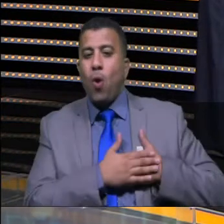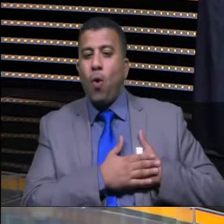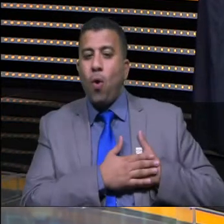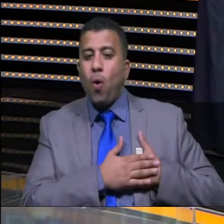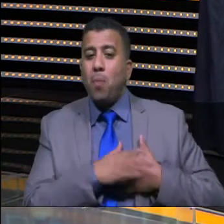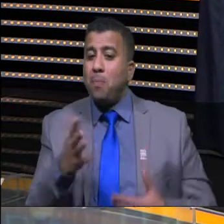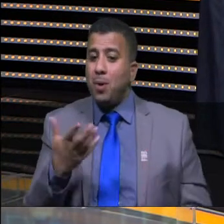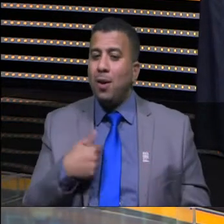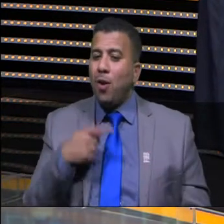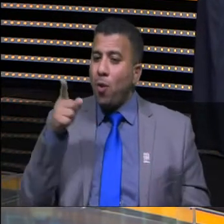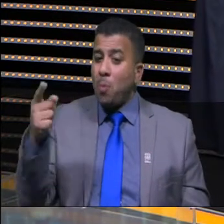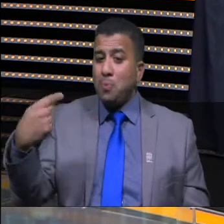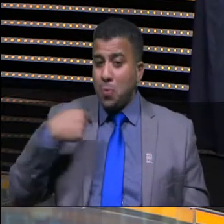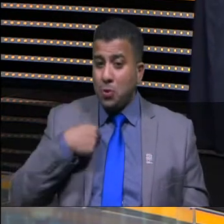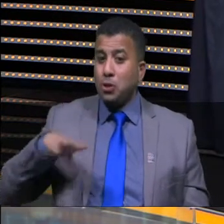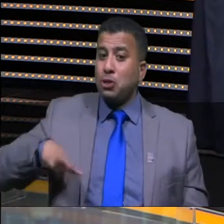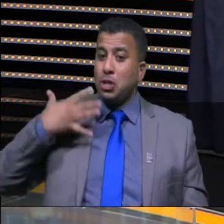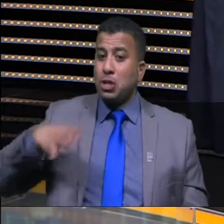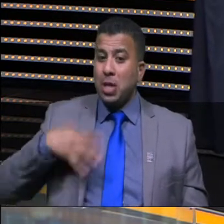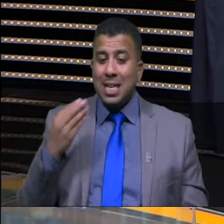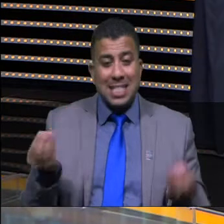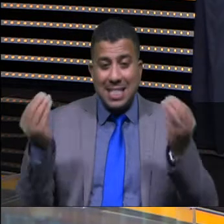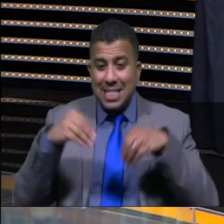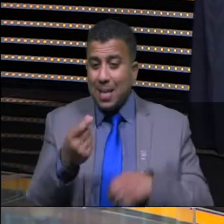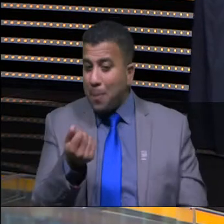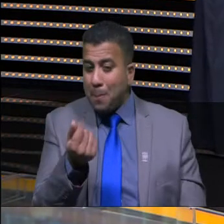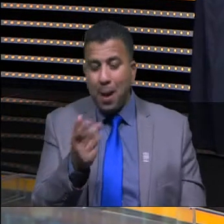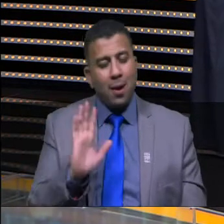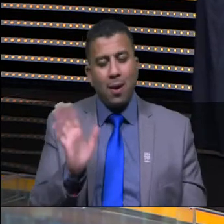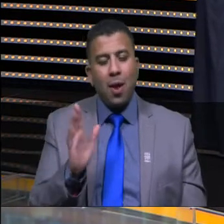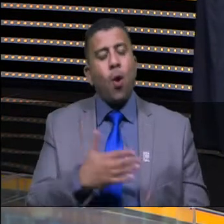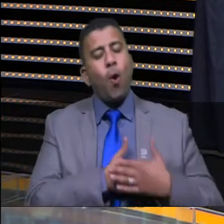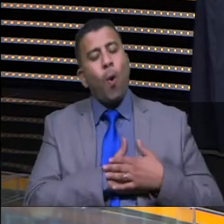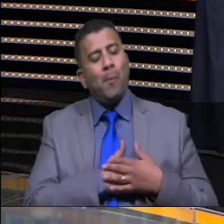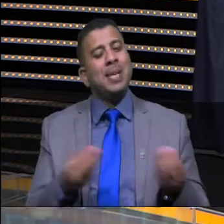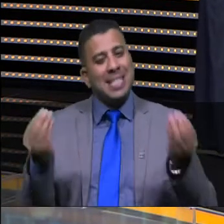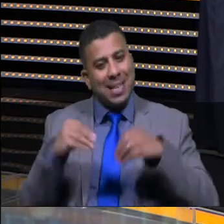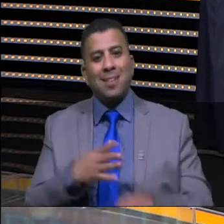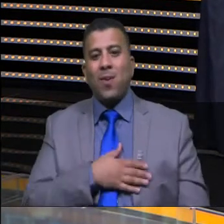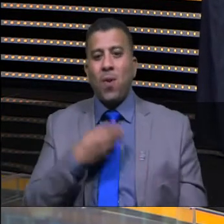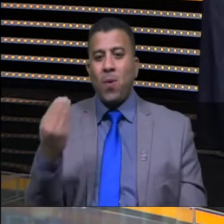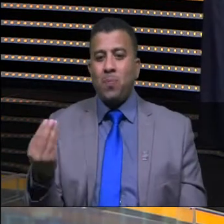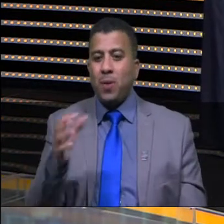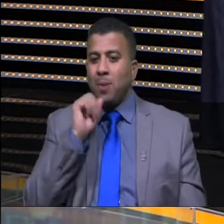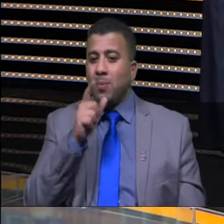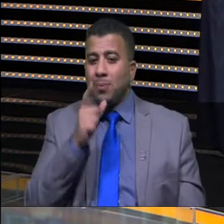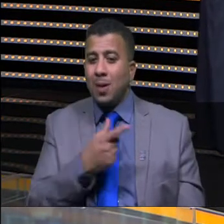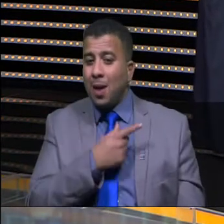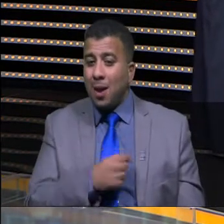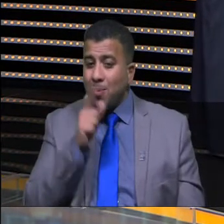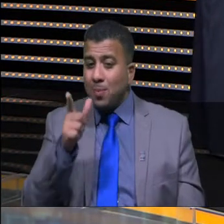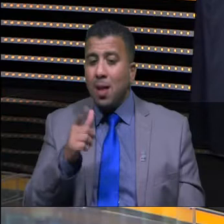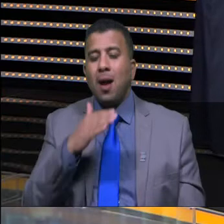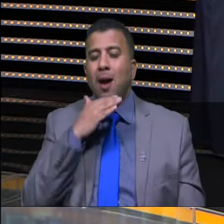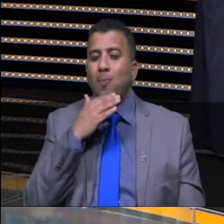لنا وحبنا لهم الزيادة ليست فقط بالمال بل بالحب هذا الوسم قليل في حقك